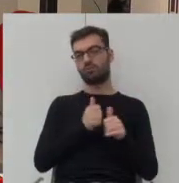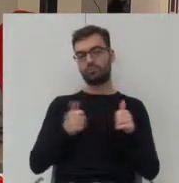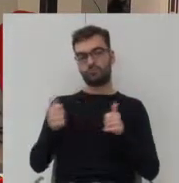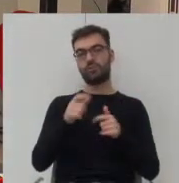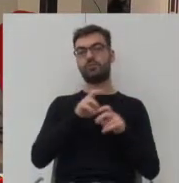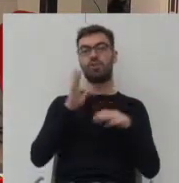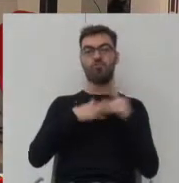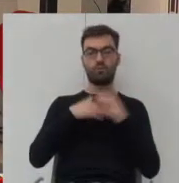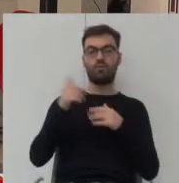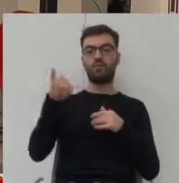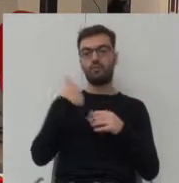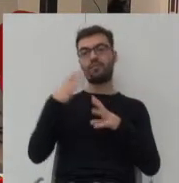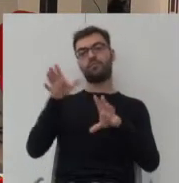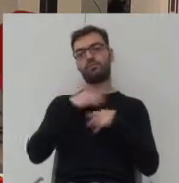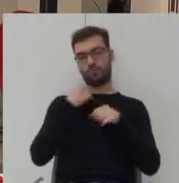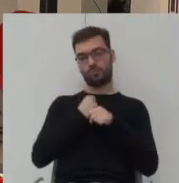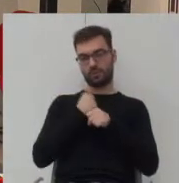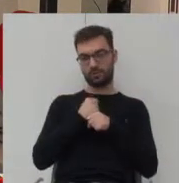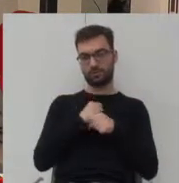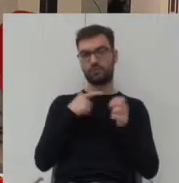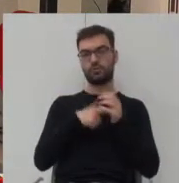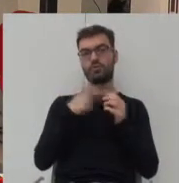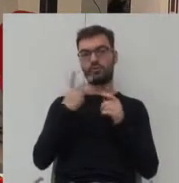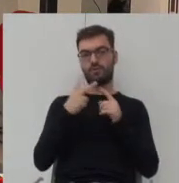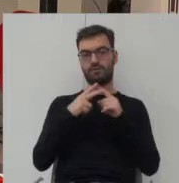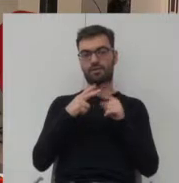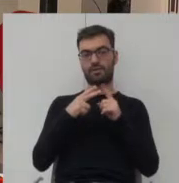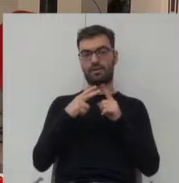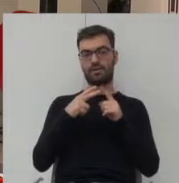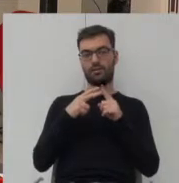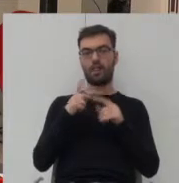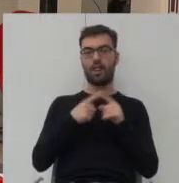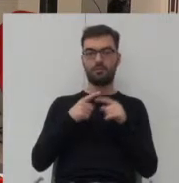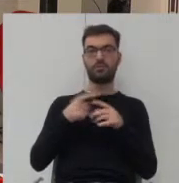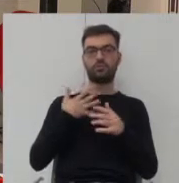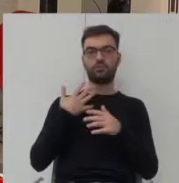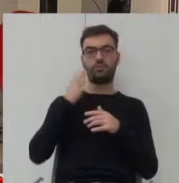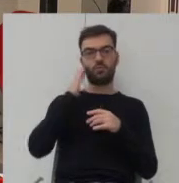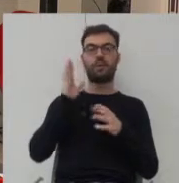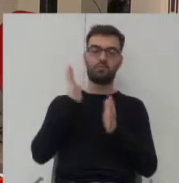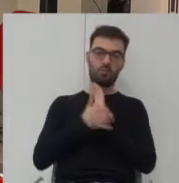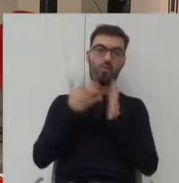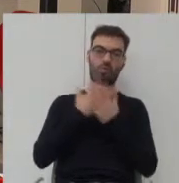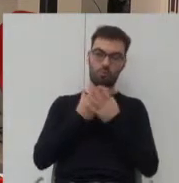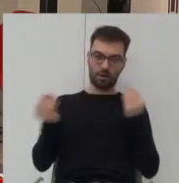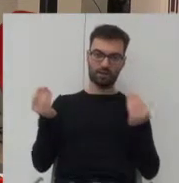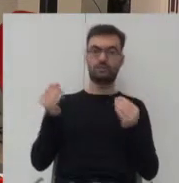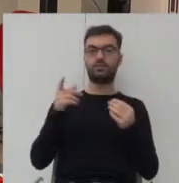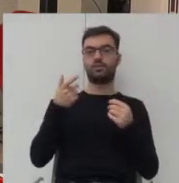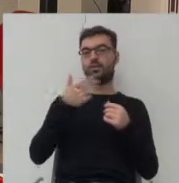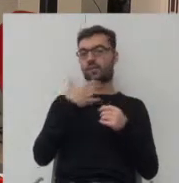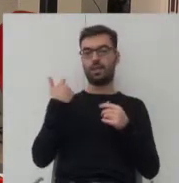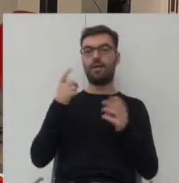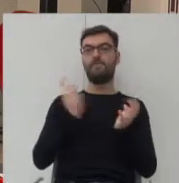byli zatrudnieni i to były takie dwa elementy które wpływały na tym że mieszkańcom się to opłaca i oni nie mają